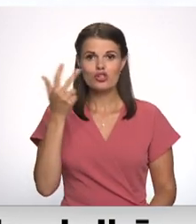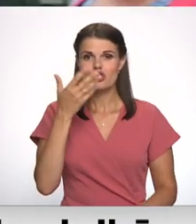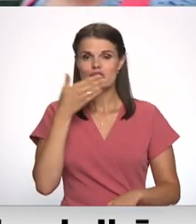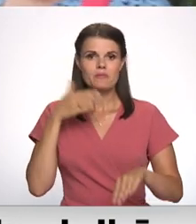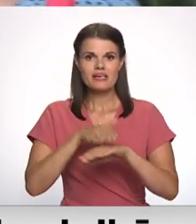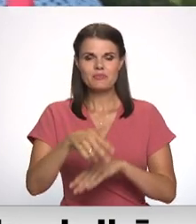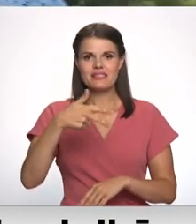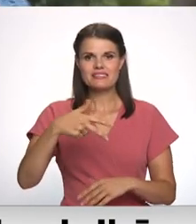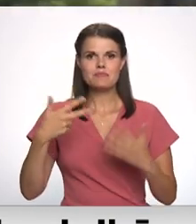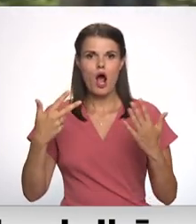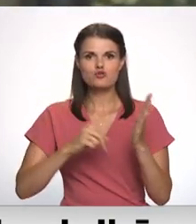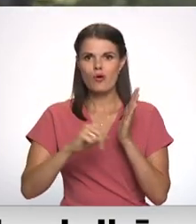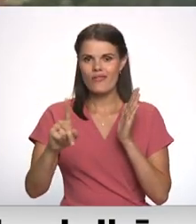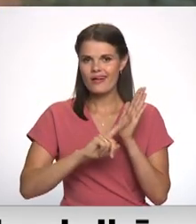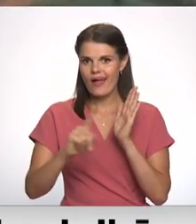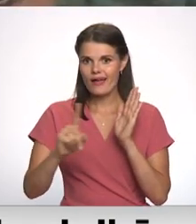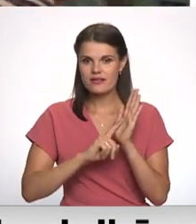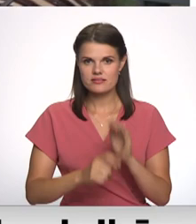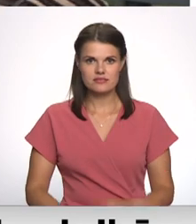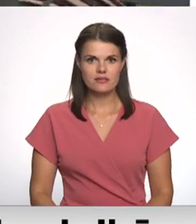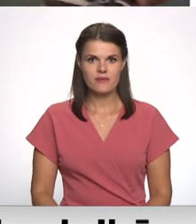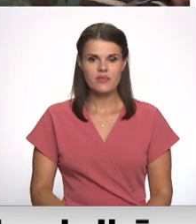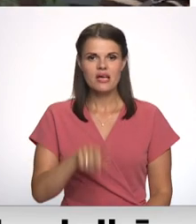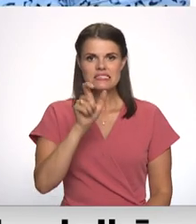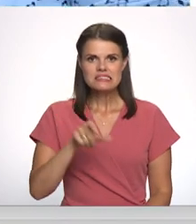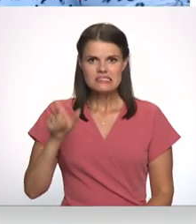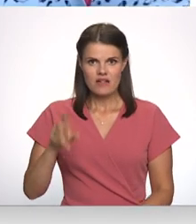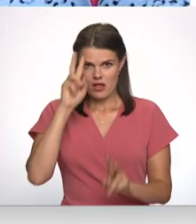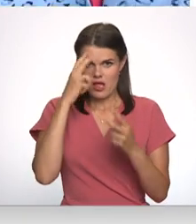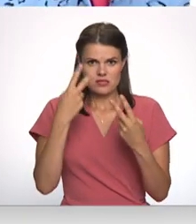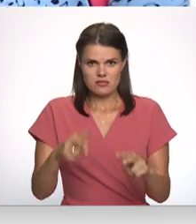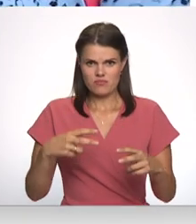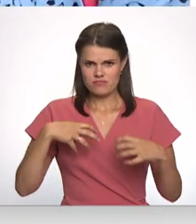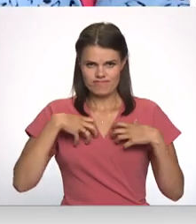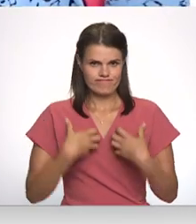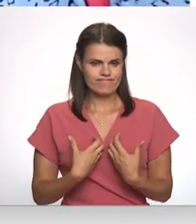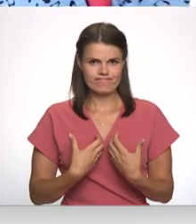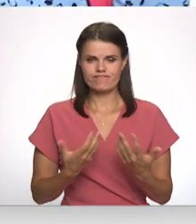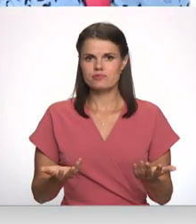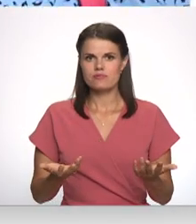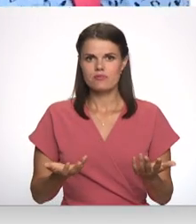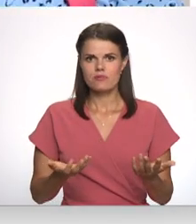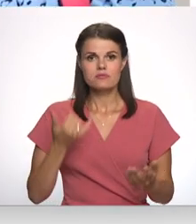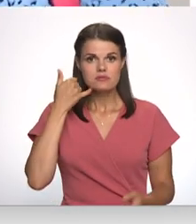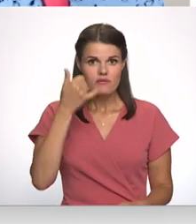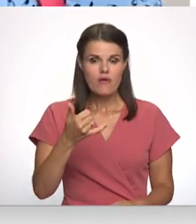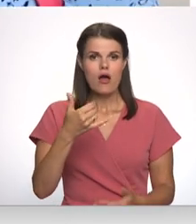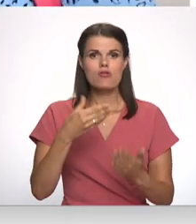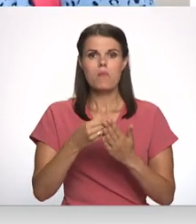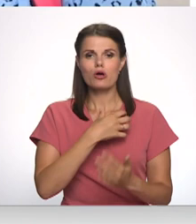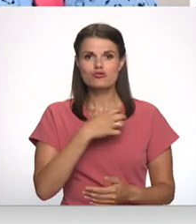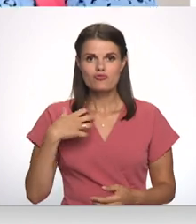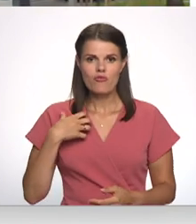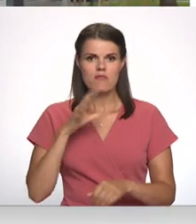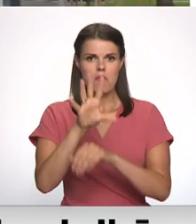38 reisi. Cilvēki ļoti neizpratnēs, sašatuši zvanāt pašvaldību,